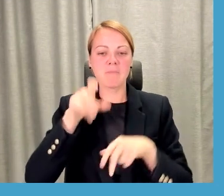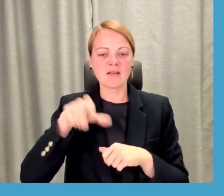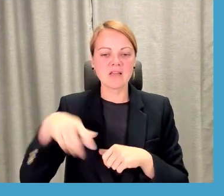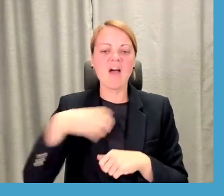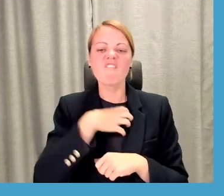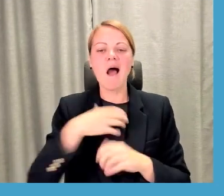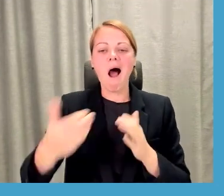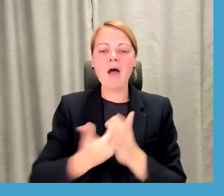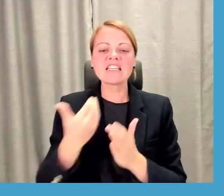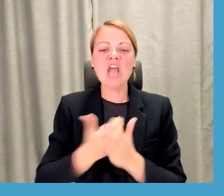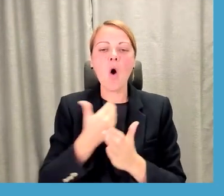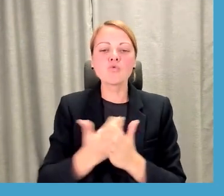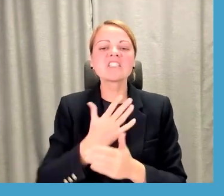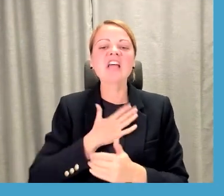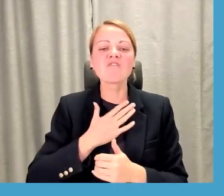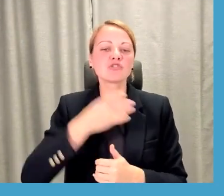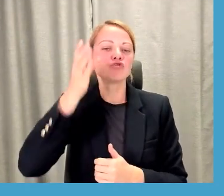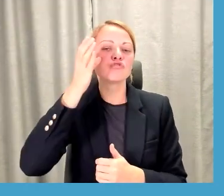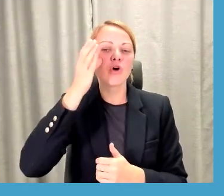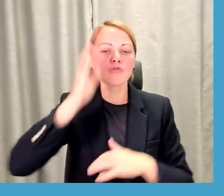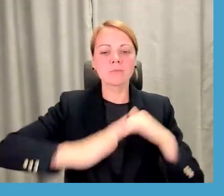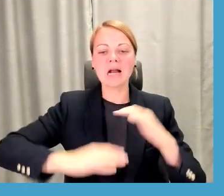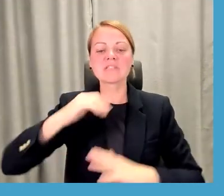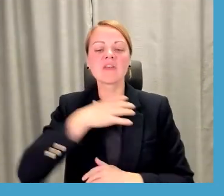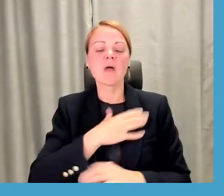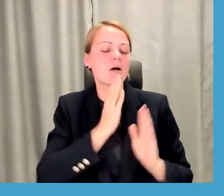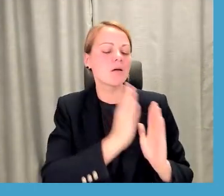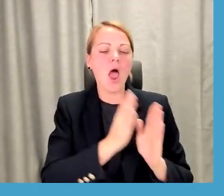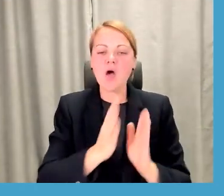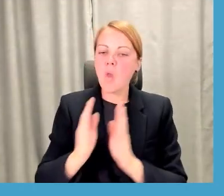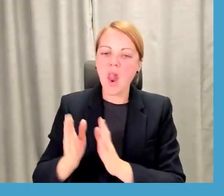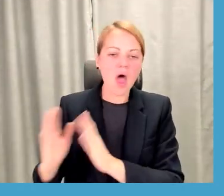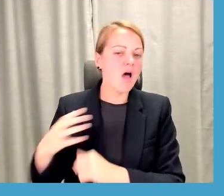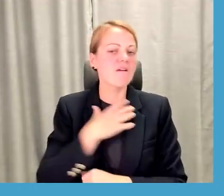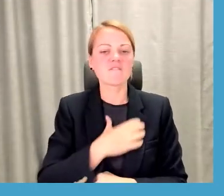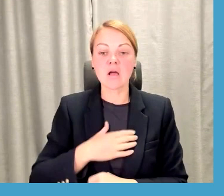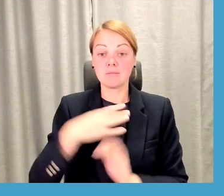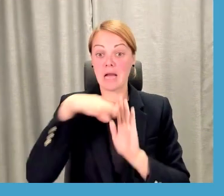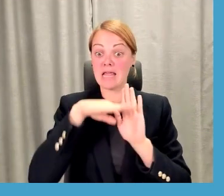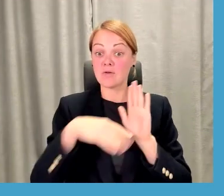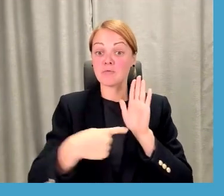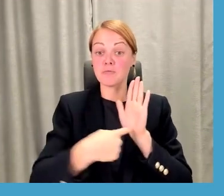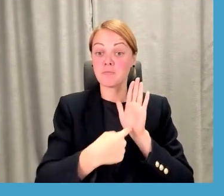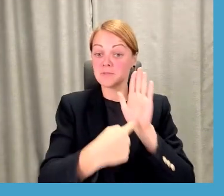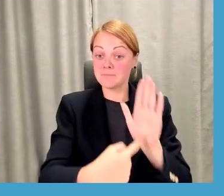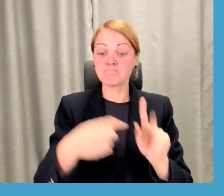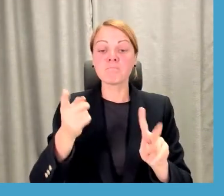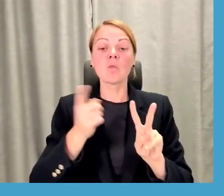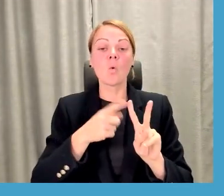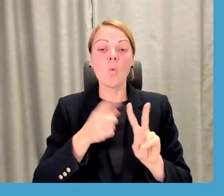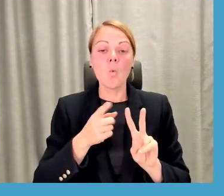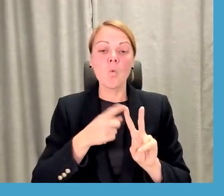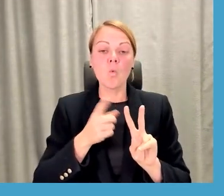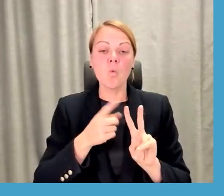savas zināšanas un prasmes regulāri, kurpār to parēdz likums, tas būtu viens, bet otrs, otrs, svarīgais